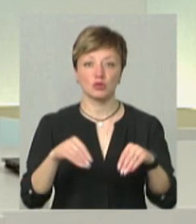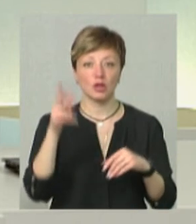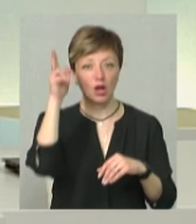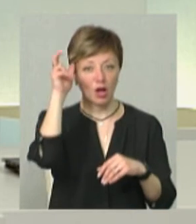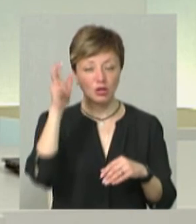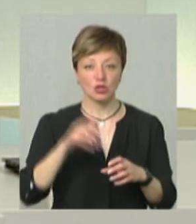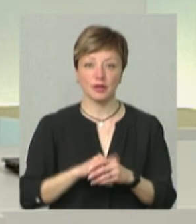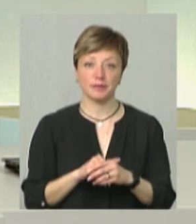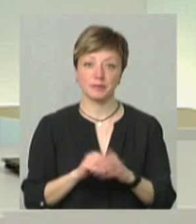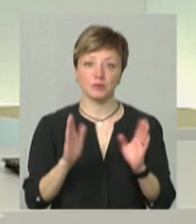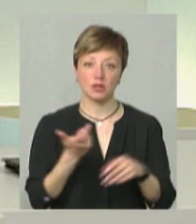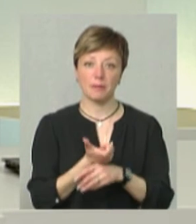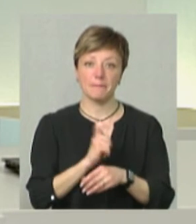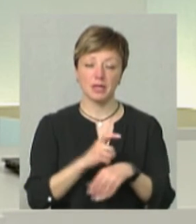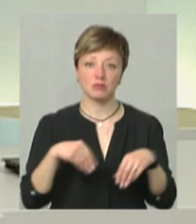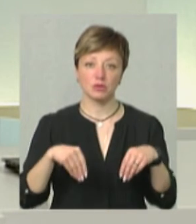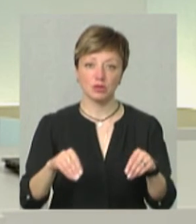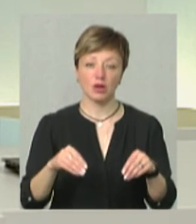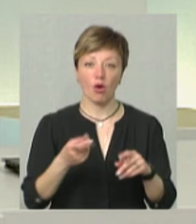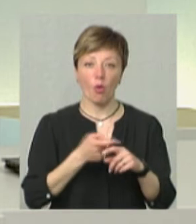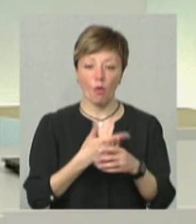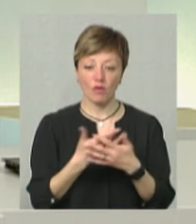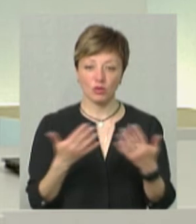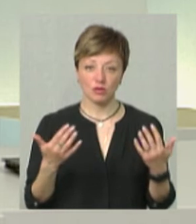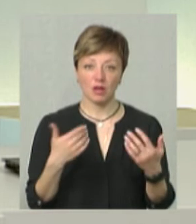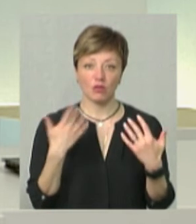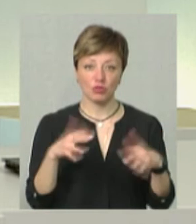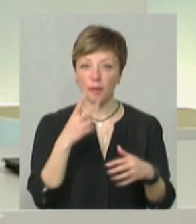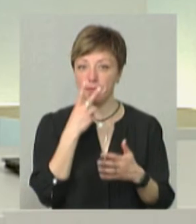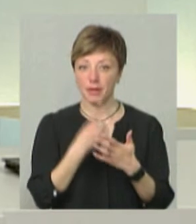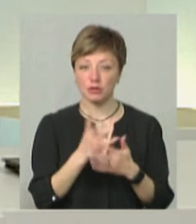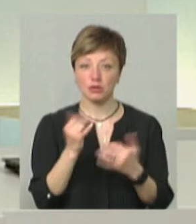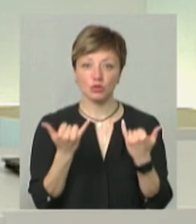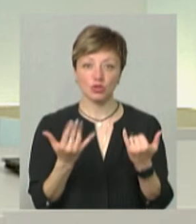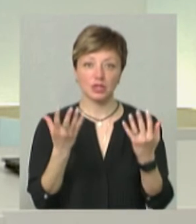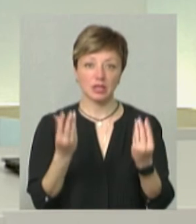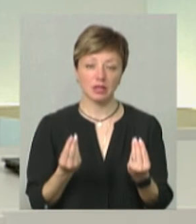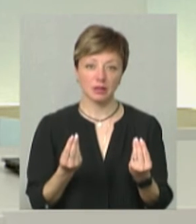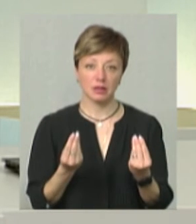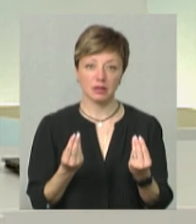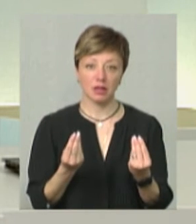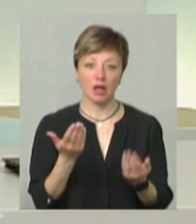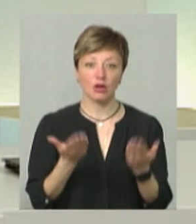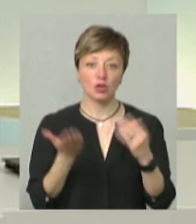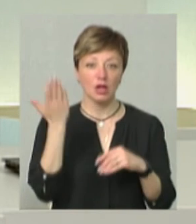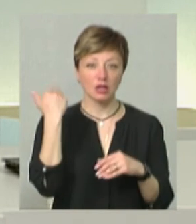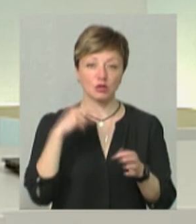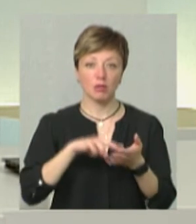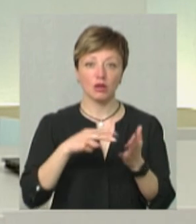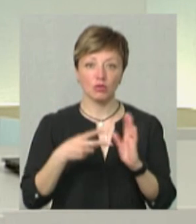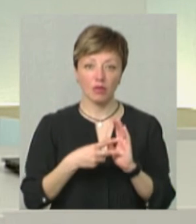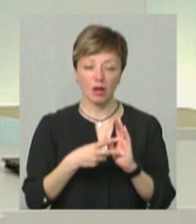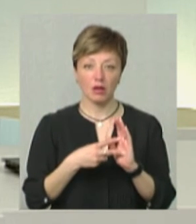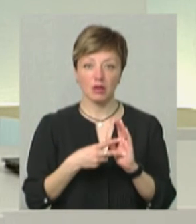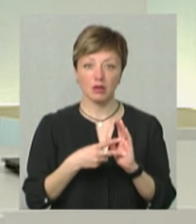гречки, буде більше посіяно овочів. Я вже бачу, на сьогоднішній день, якщо раніше ми планували